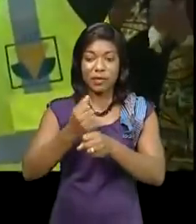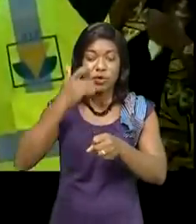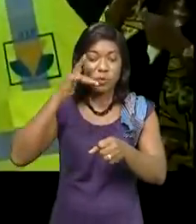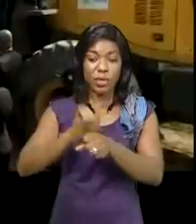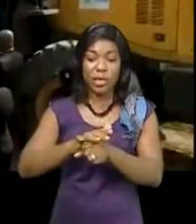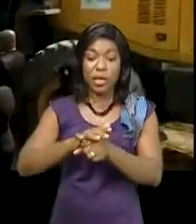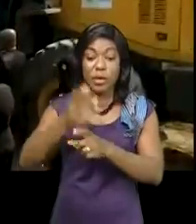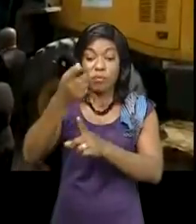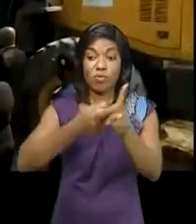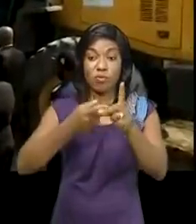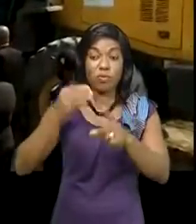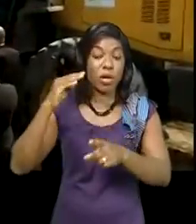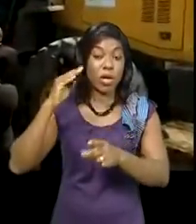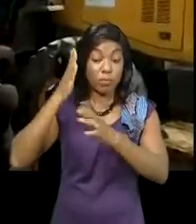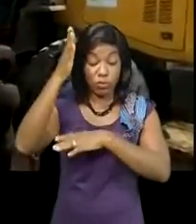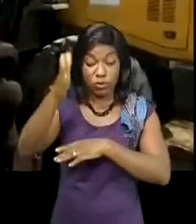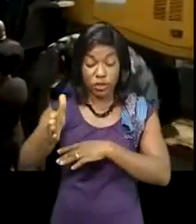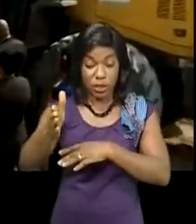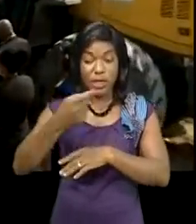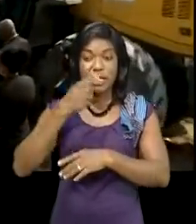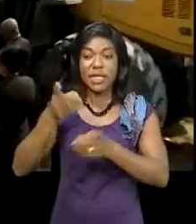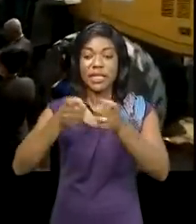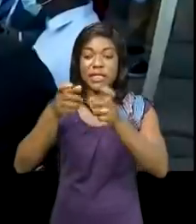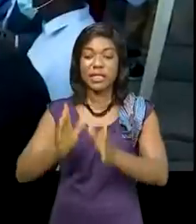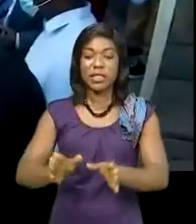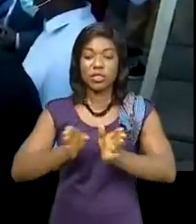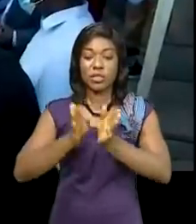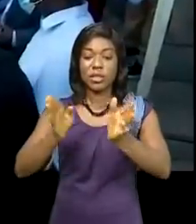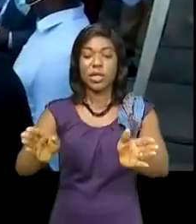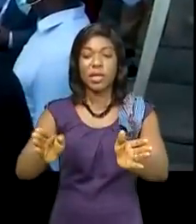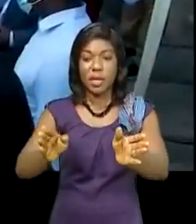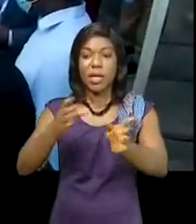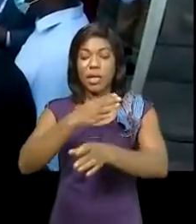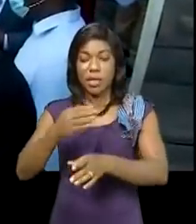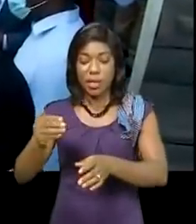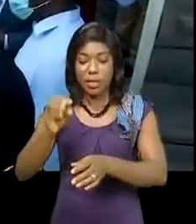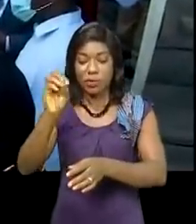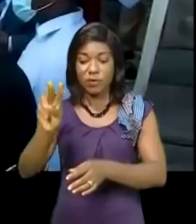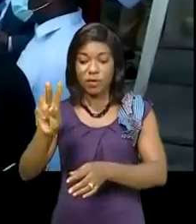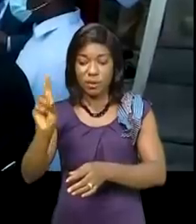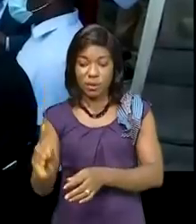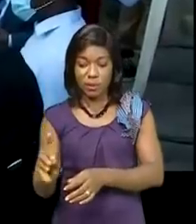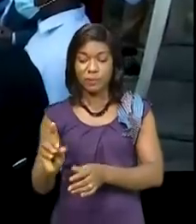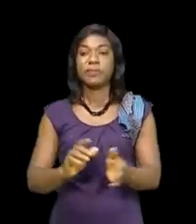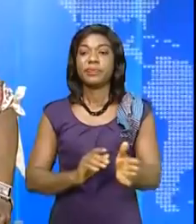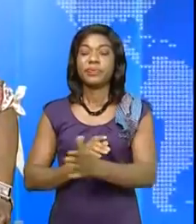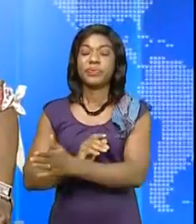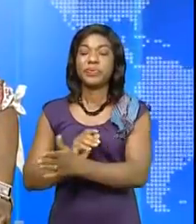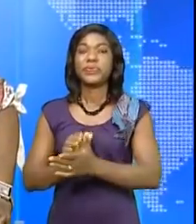au début de mois d'août à en croire le directeur général de l'entreprise EAS à Ronsefoukite Ngué.